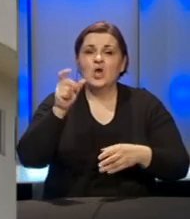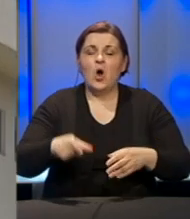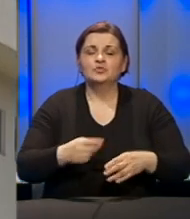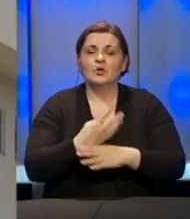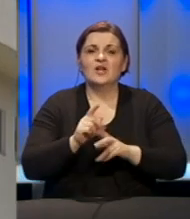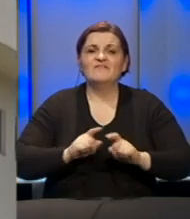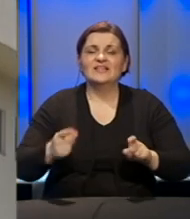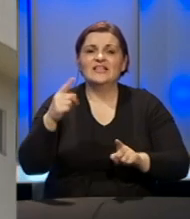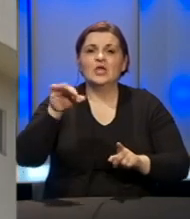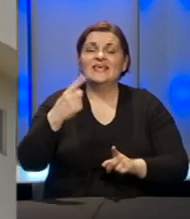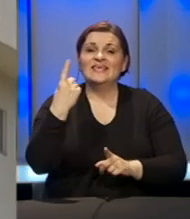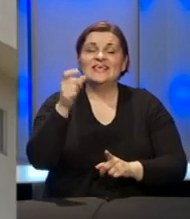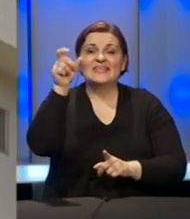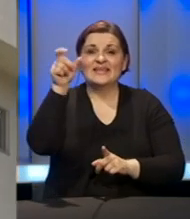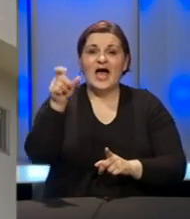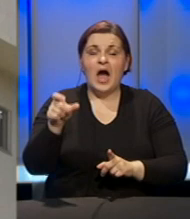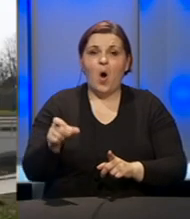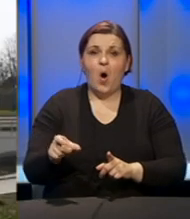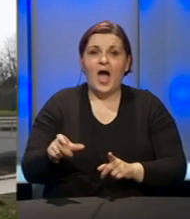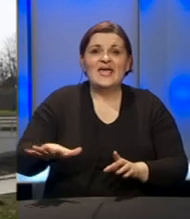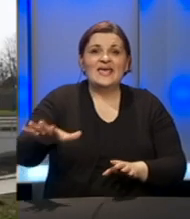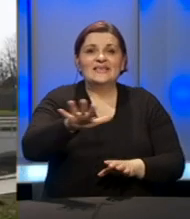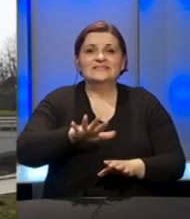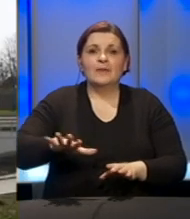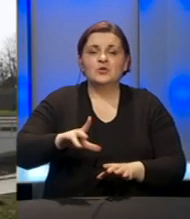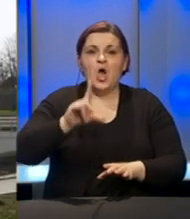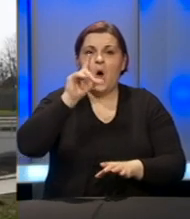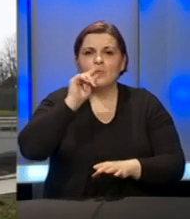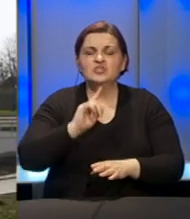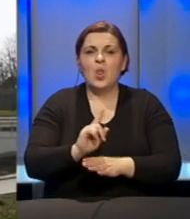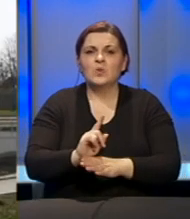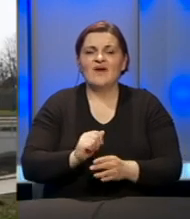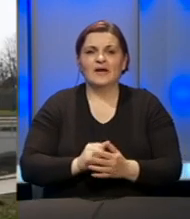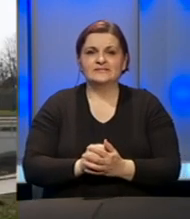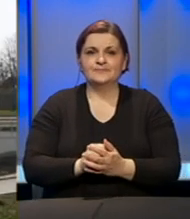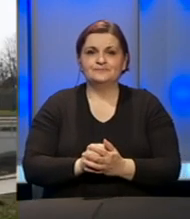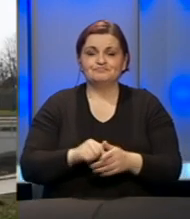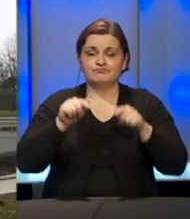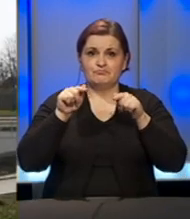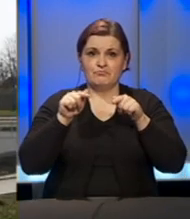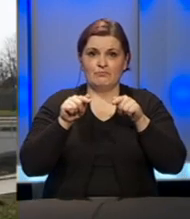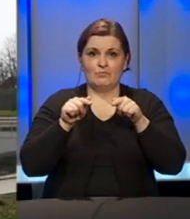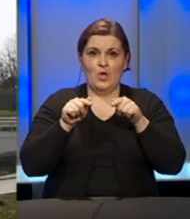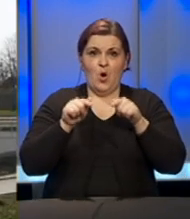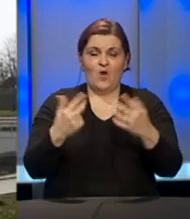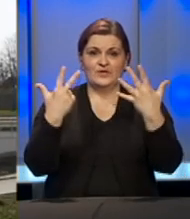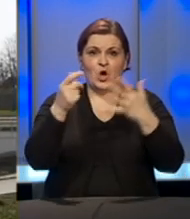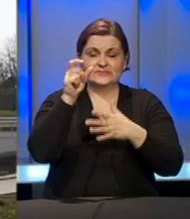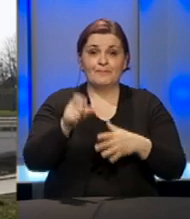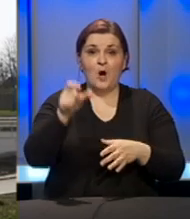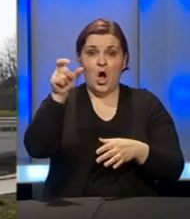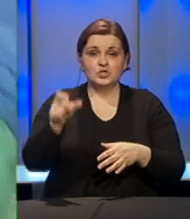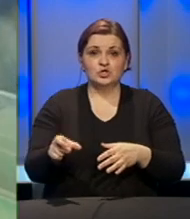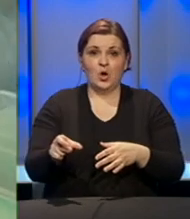u Tuzli i jedna osoba sa područja opštine Lukavac. Ovih 8 osoba,